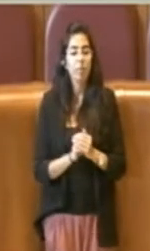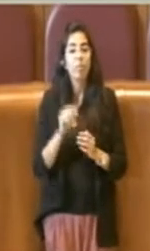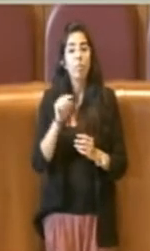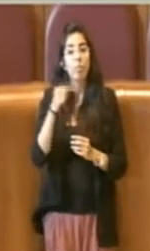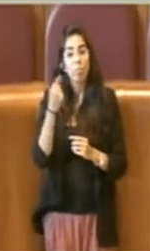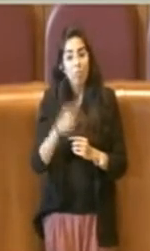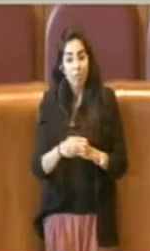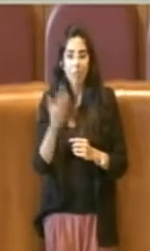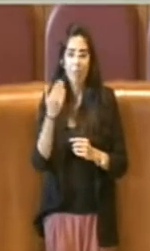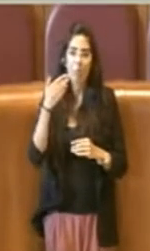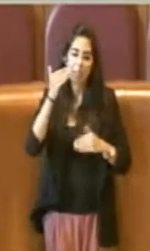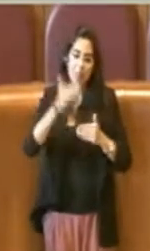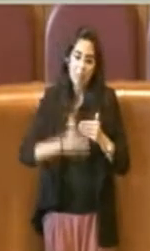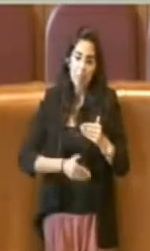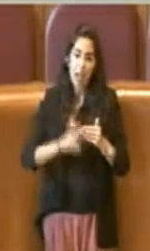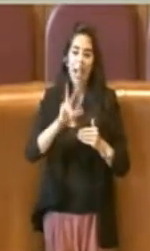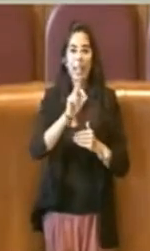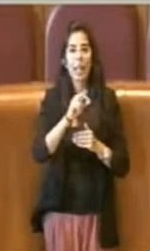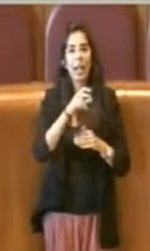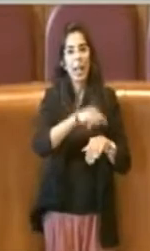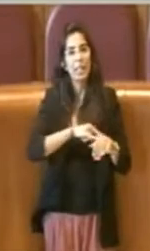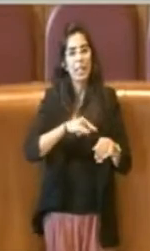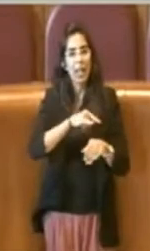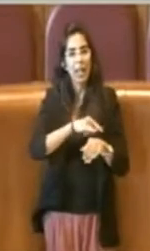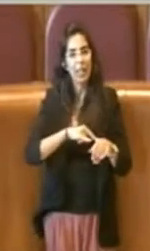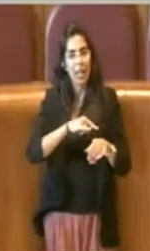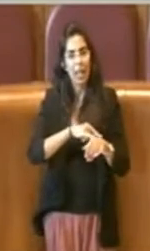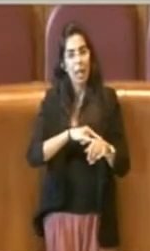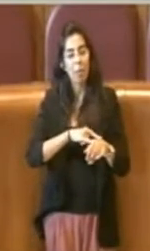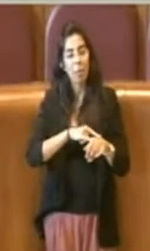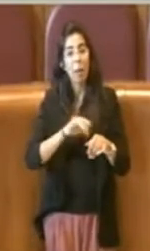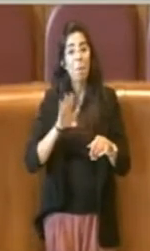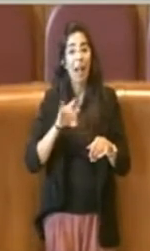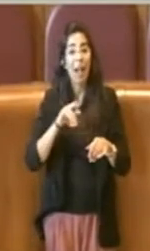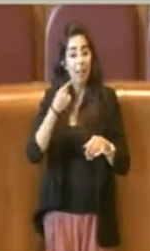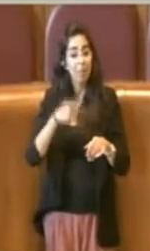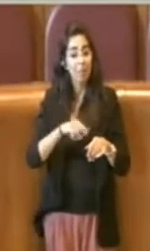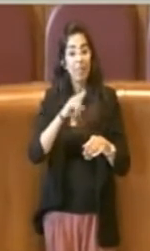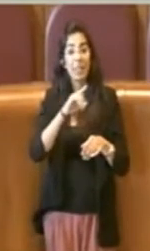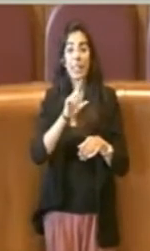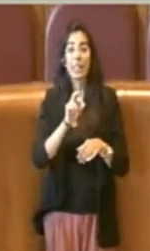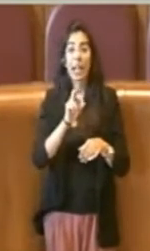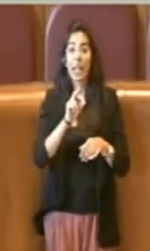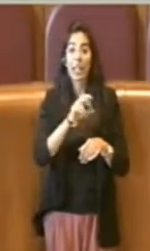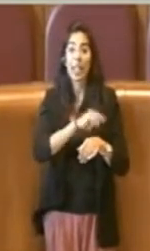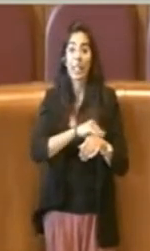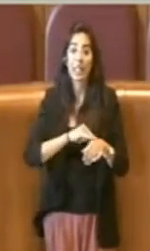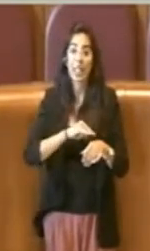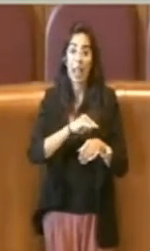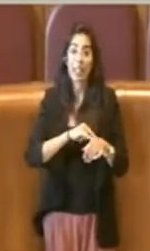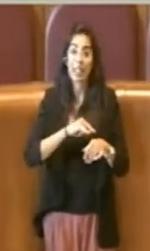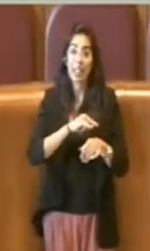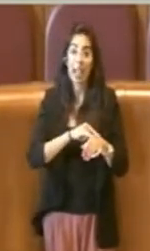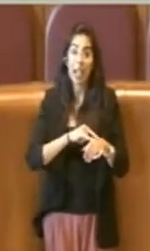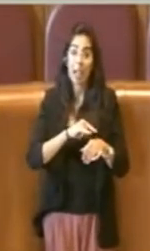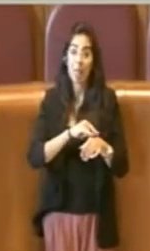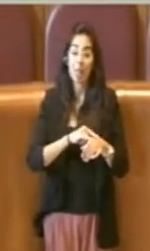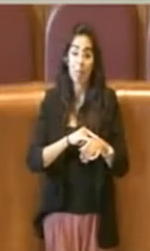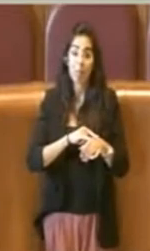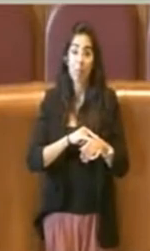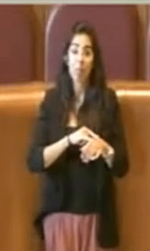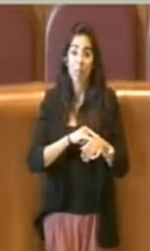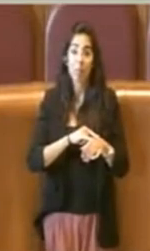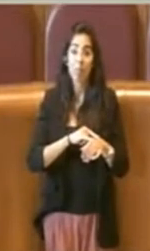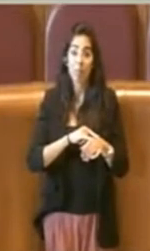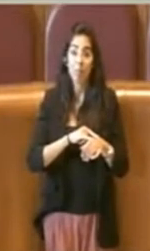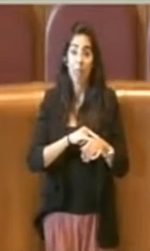al 30 settembre ma che comunque ponevano all'attenzione